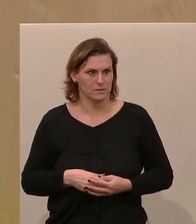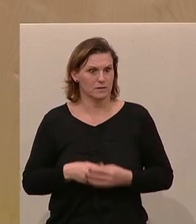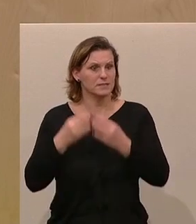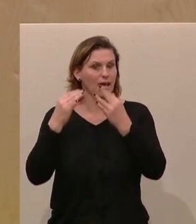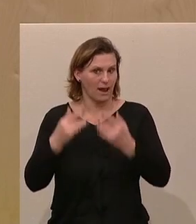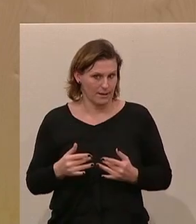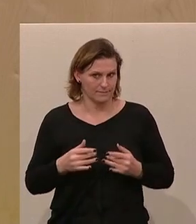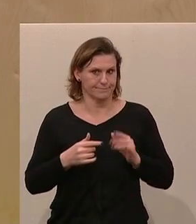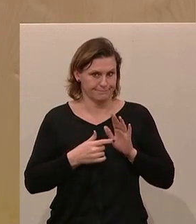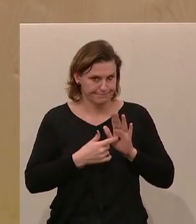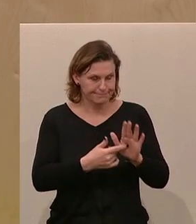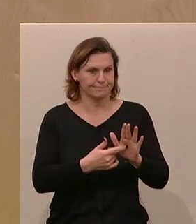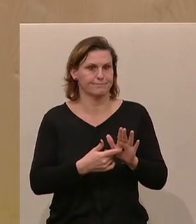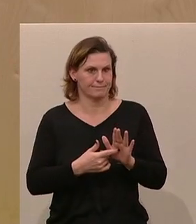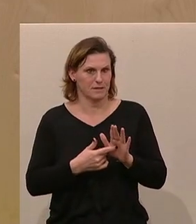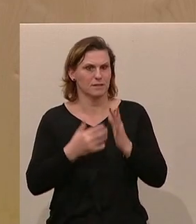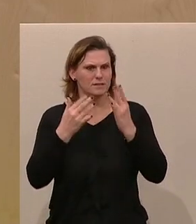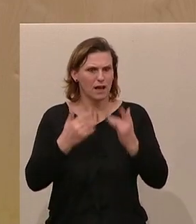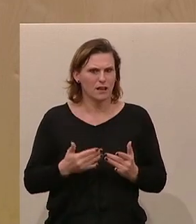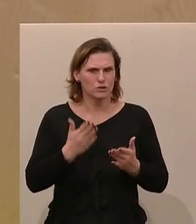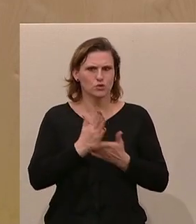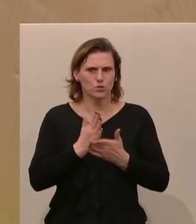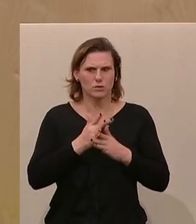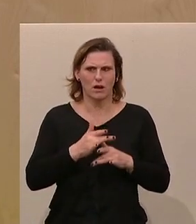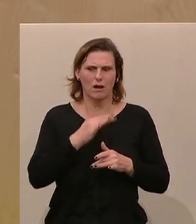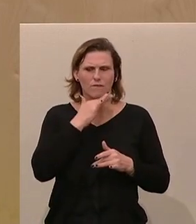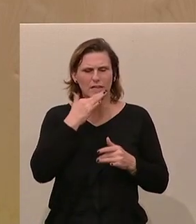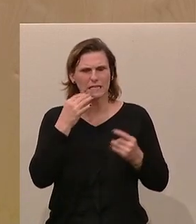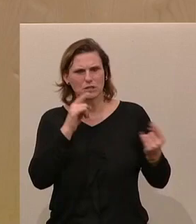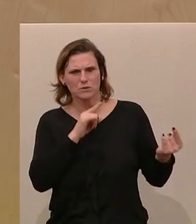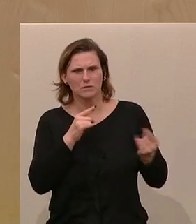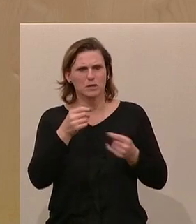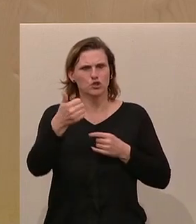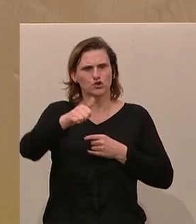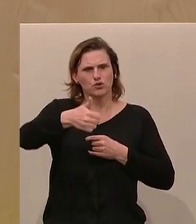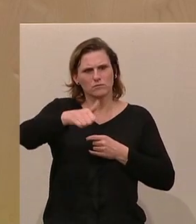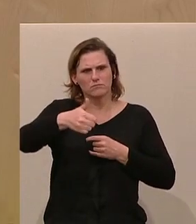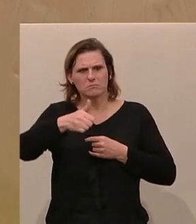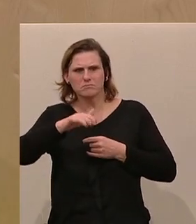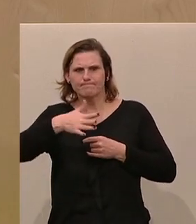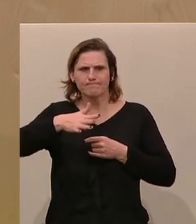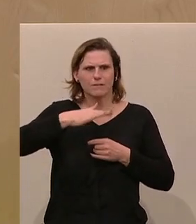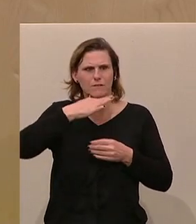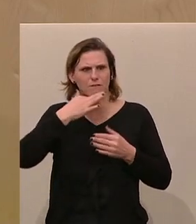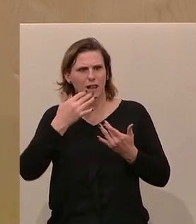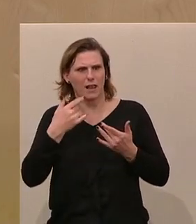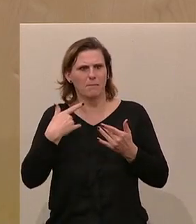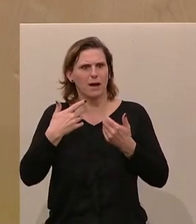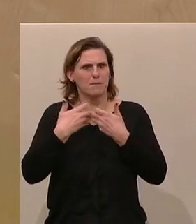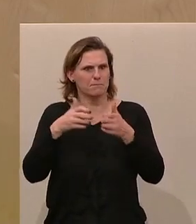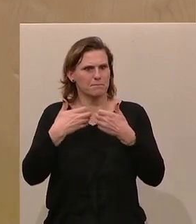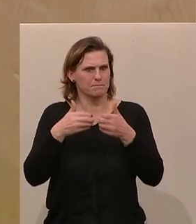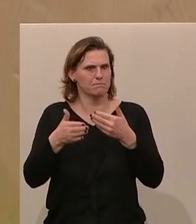Zahlen. Auch ausführlich diskutiert. Wir können schätzen, wie viel es ist. Aber ich möchte Ihnen doch einen exemplarischen Fall aus